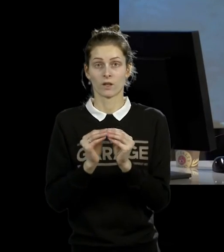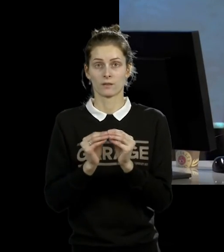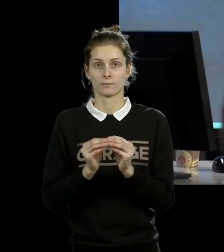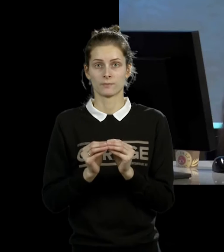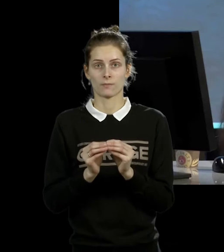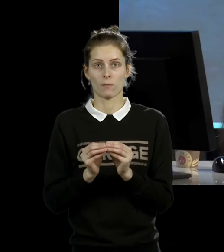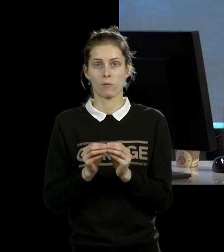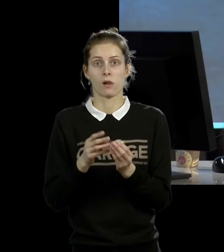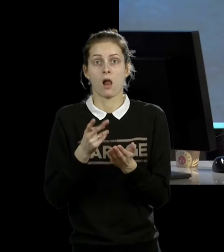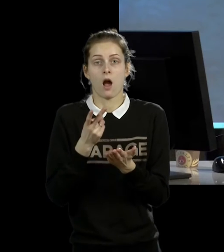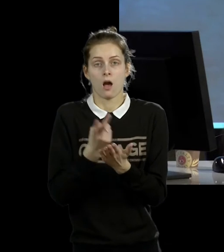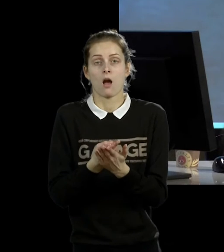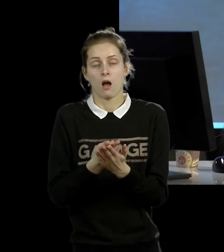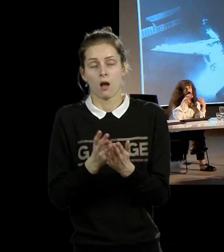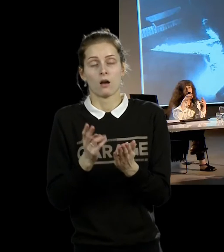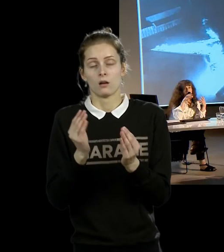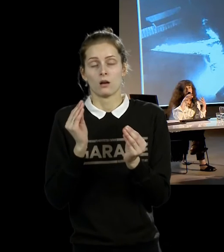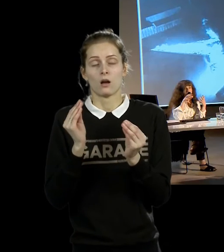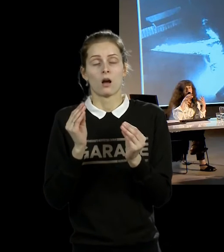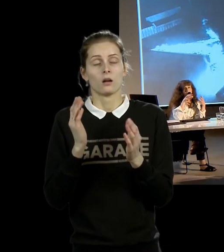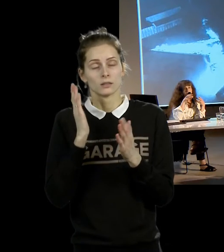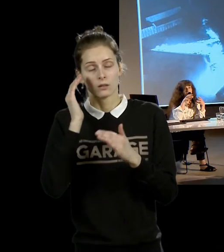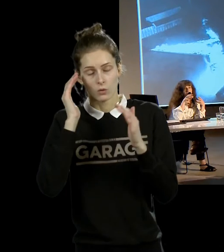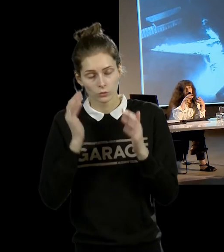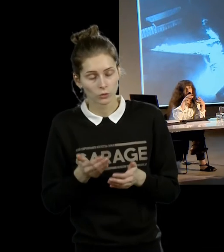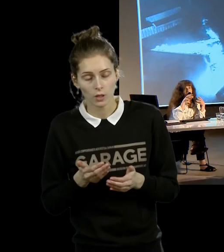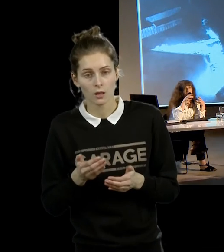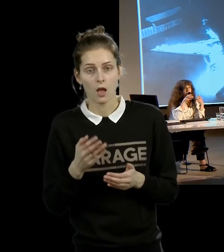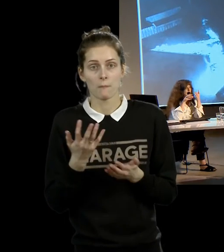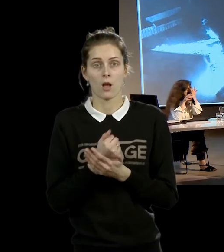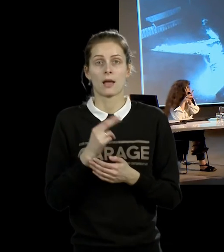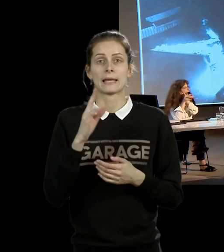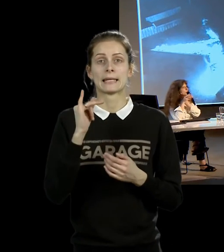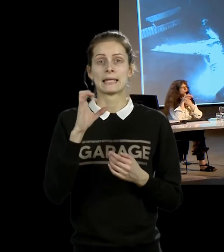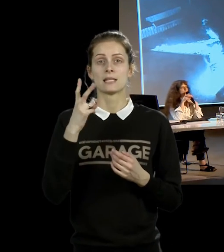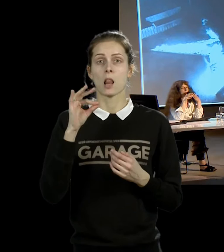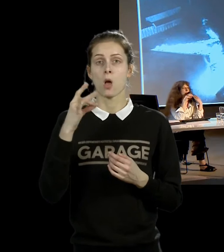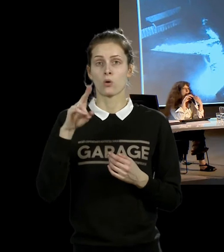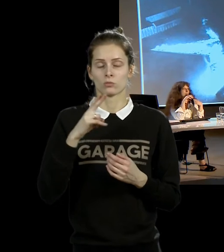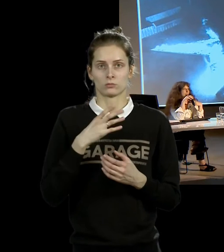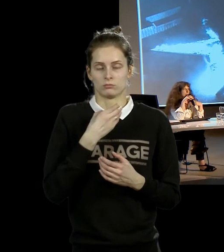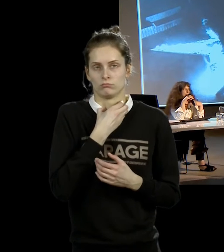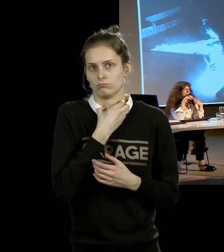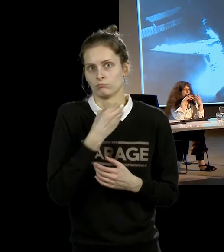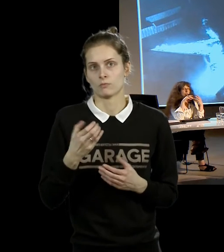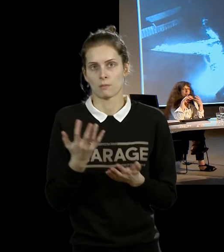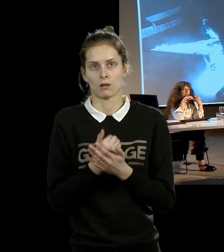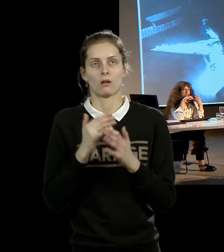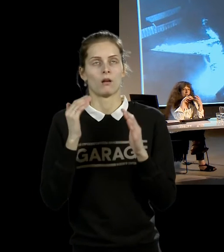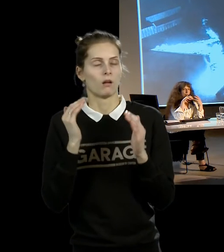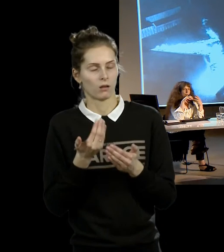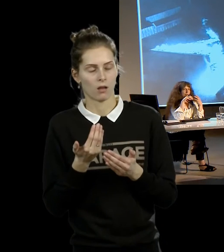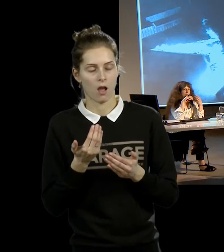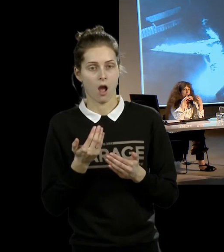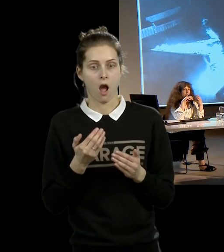она останется без кислорода. И она осталась без кислорода и потеряла сознание. И перформанс был завершен